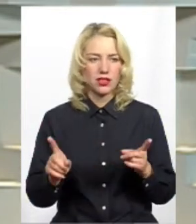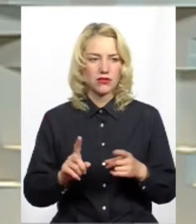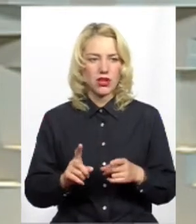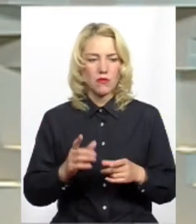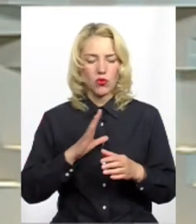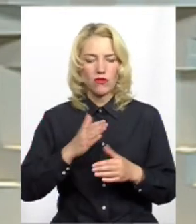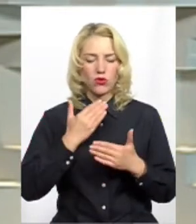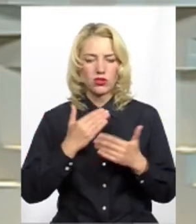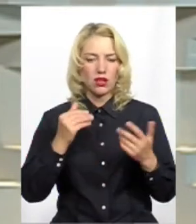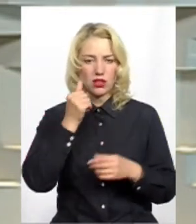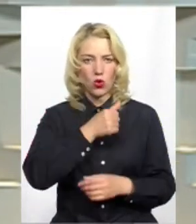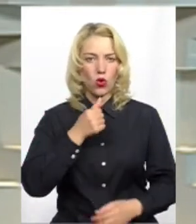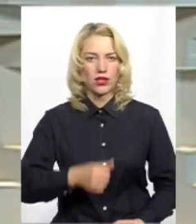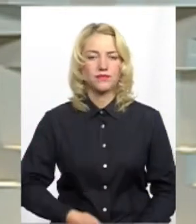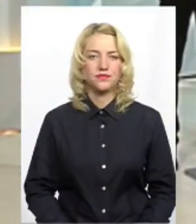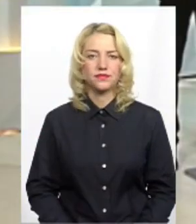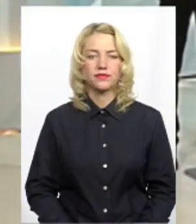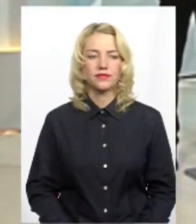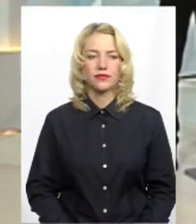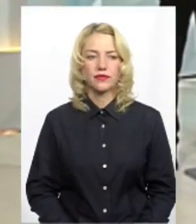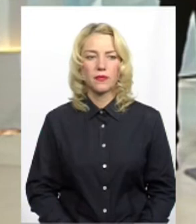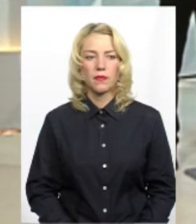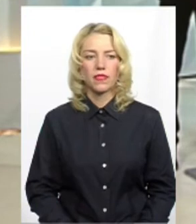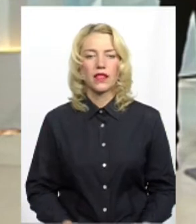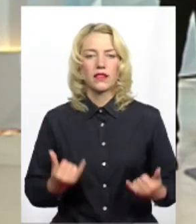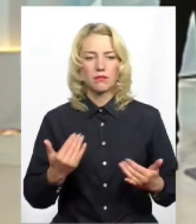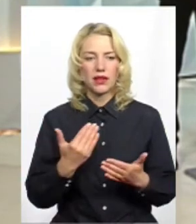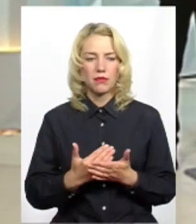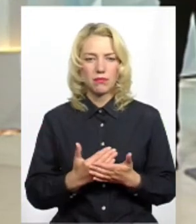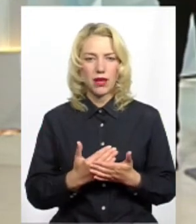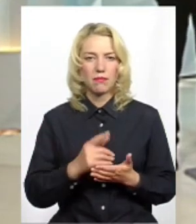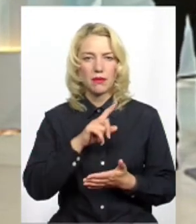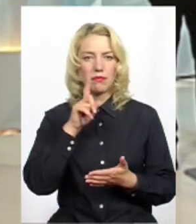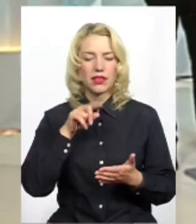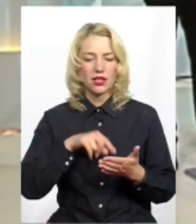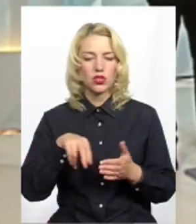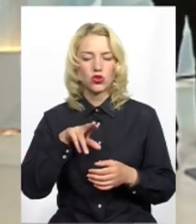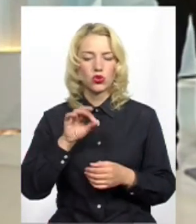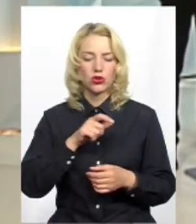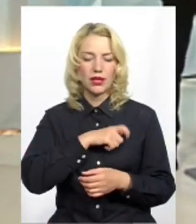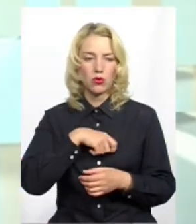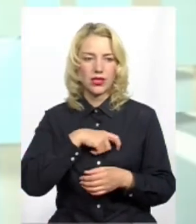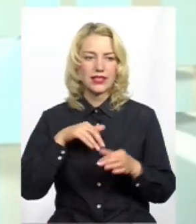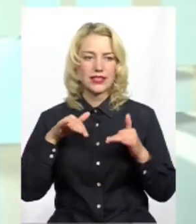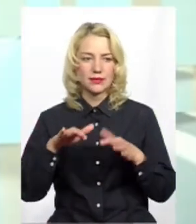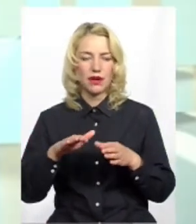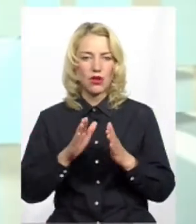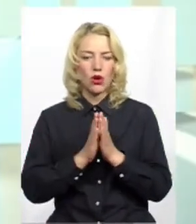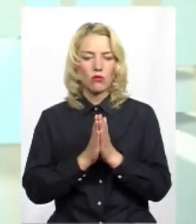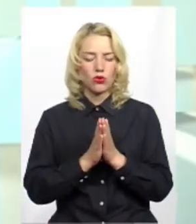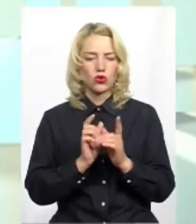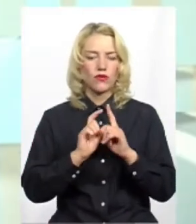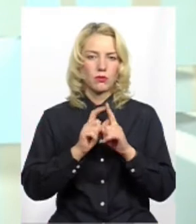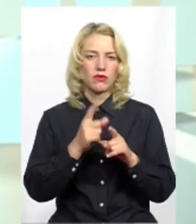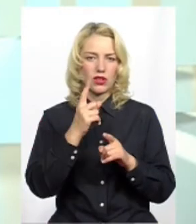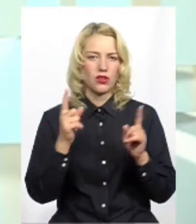останні роки. Далі маємо бліц. Питання стосовно депутатських справ. Прошу відповідати словом або